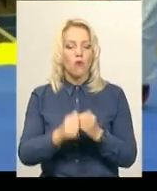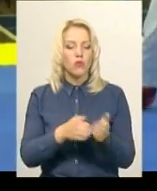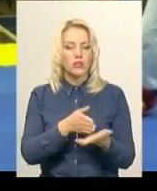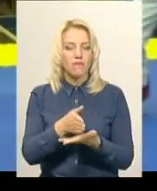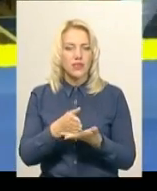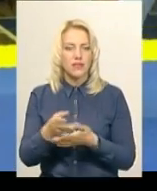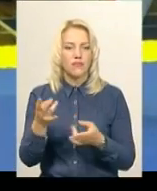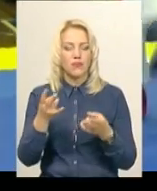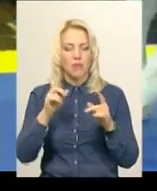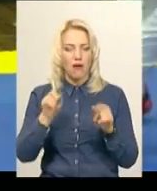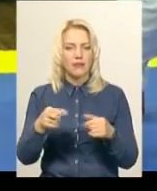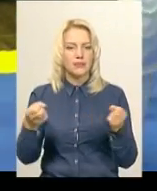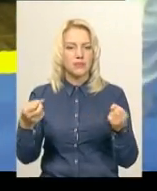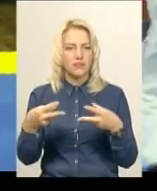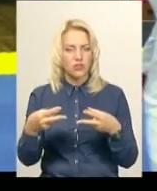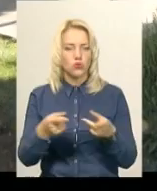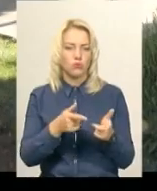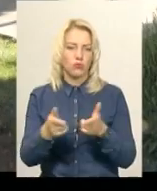вимагала специфічної підготовки.